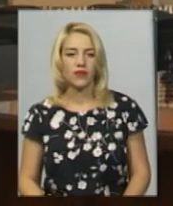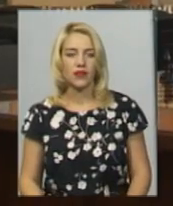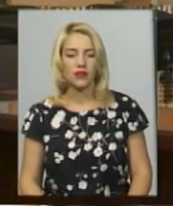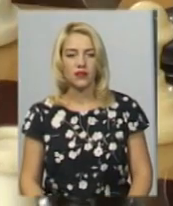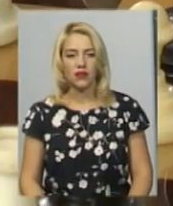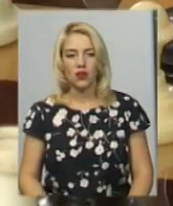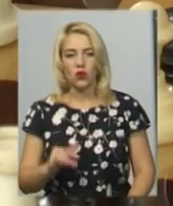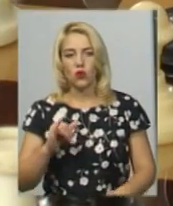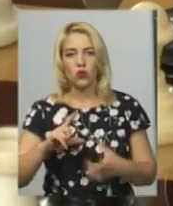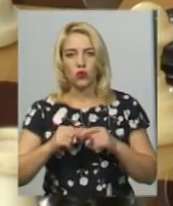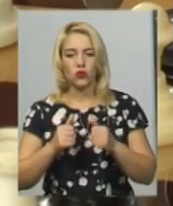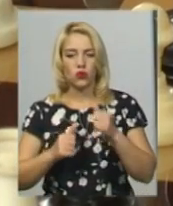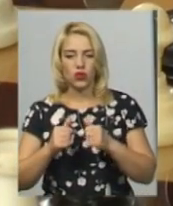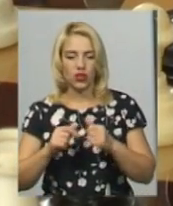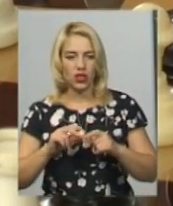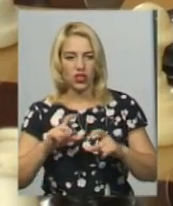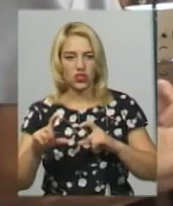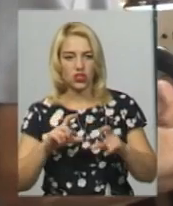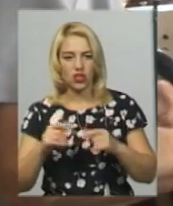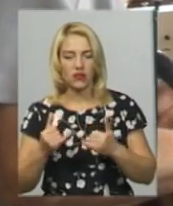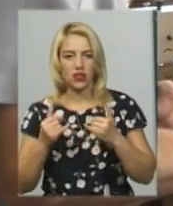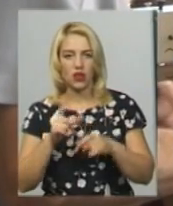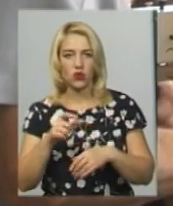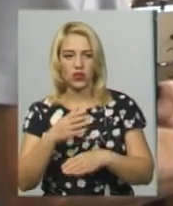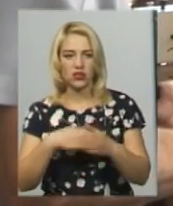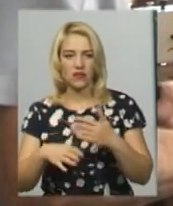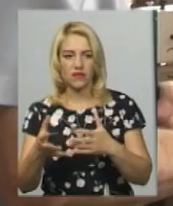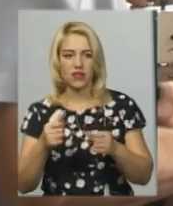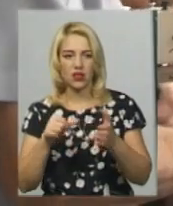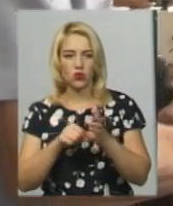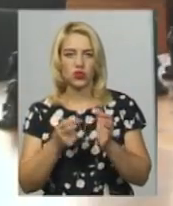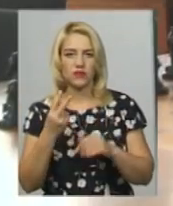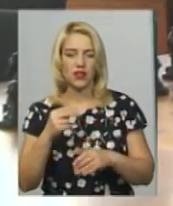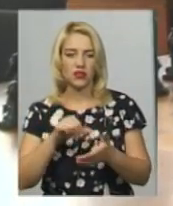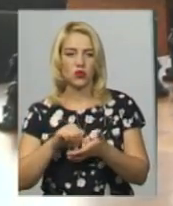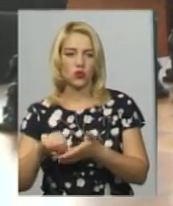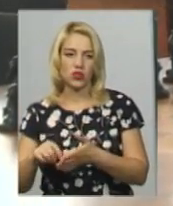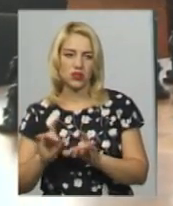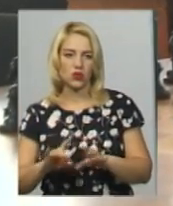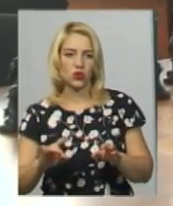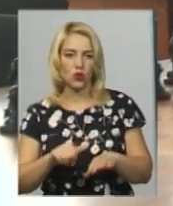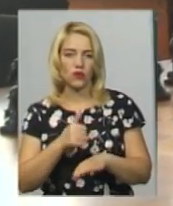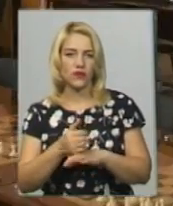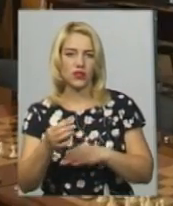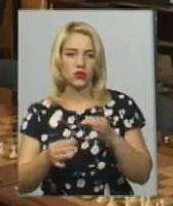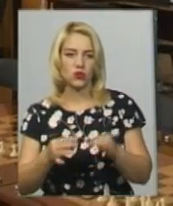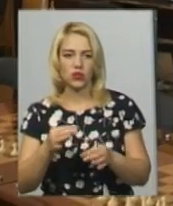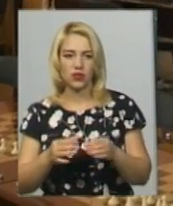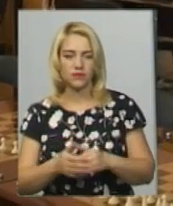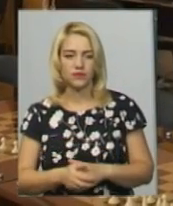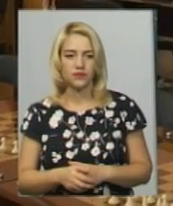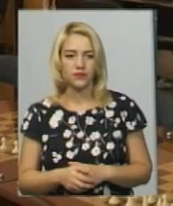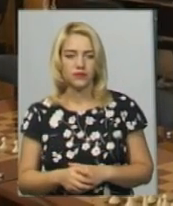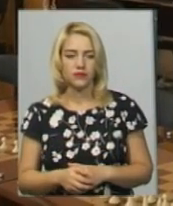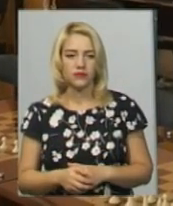міському турнірі шахів серед людей з інвалідністю всіх інклюзії взяли участь 12 учасників, розповідає головний суддя змагань Анатолій Харков.